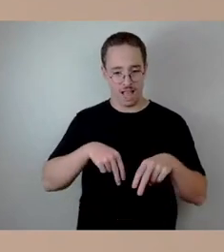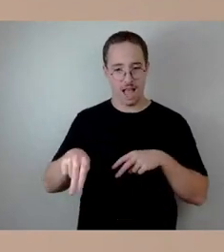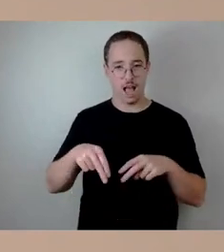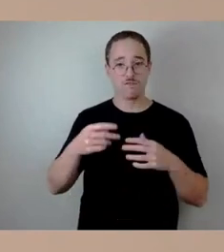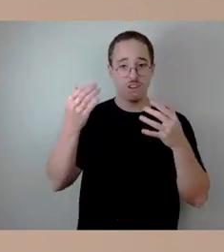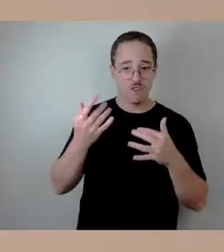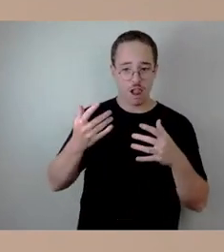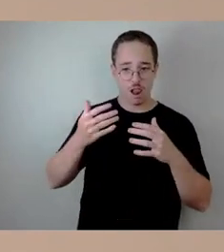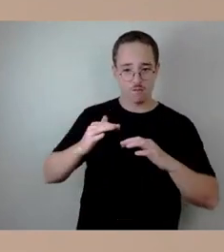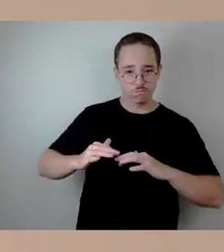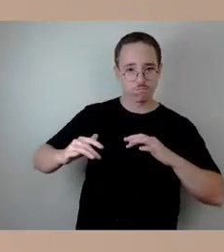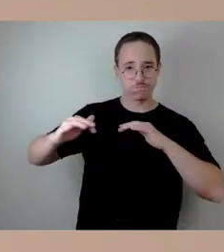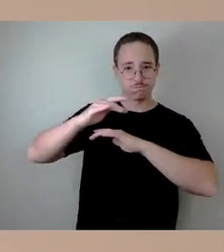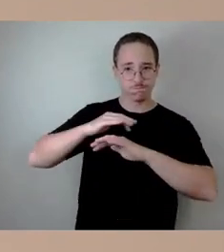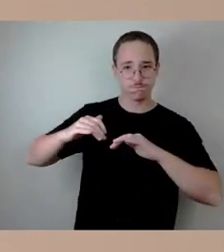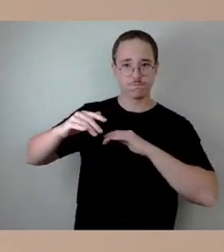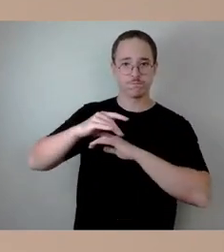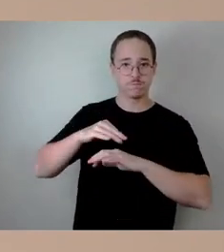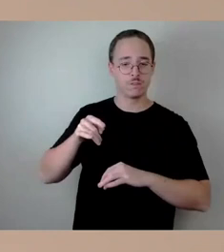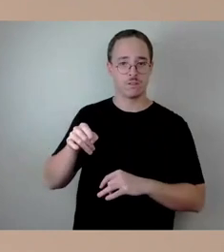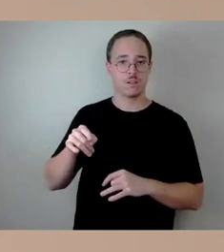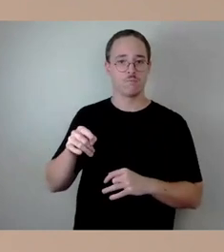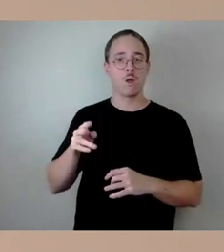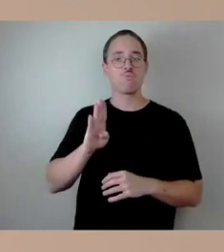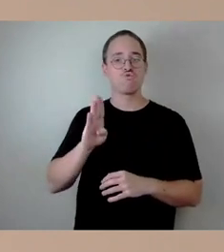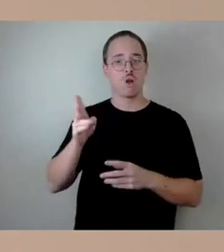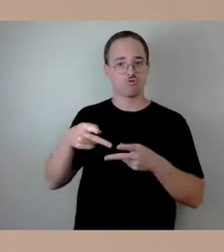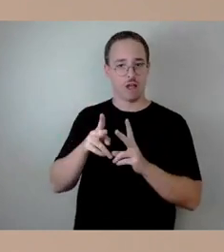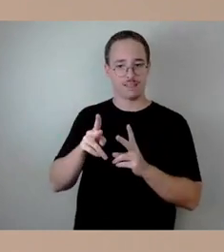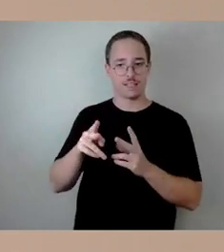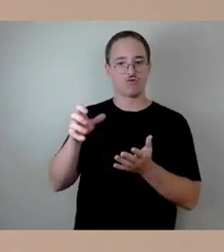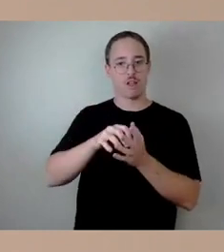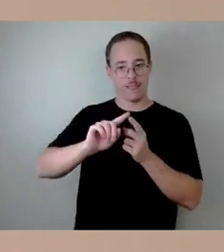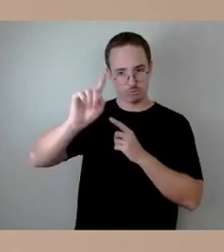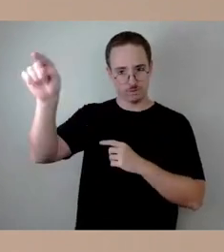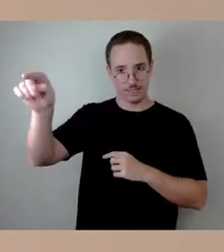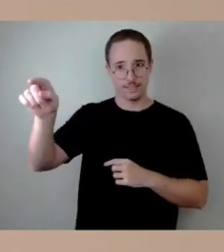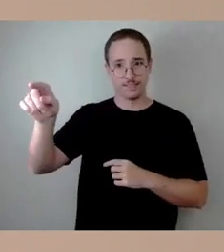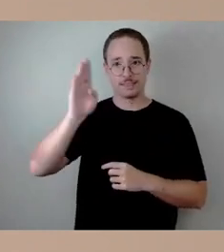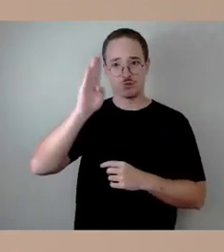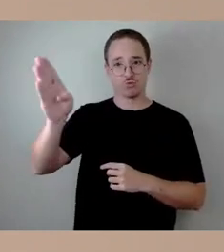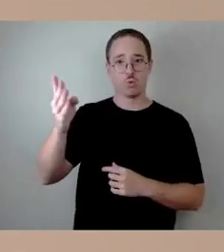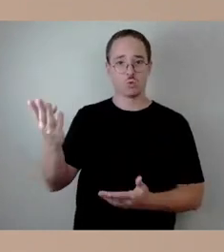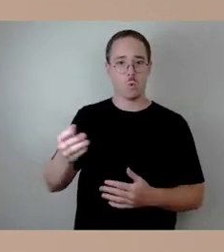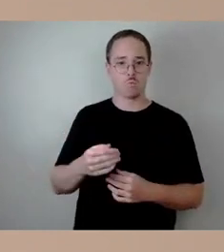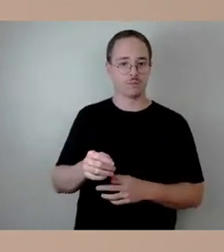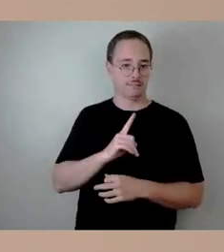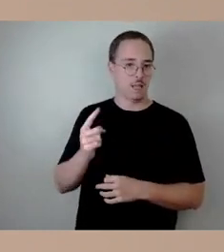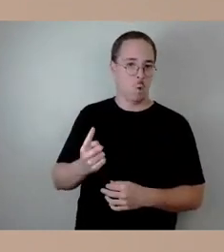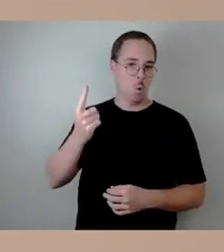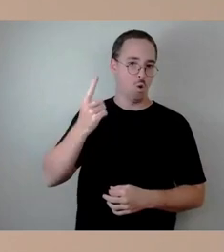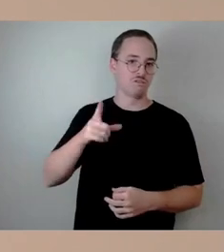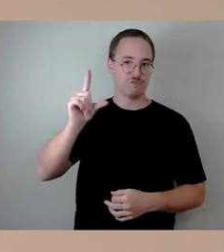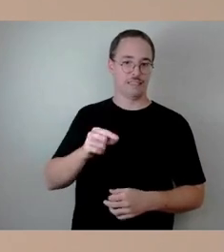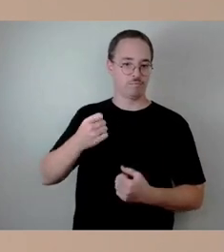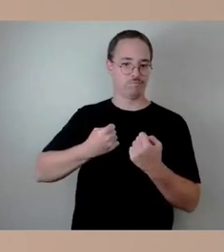der Haltestelle der Bühnerstraße in Stadtauswärtiger Richtung nicht sehr hoch. Das ist ja auch der Hintergrund, wo wir gesagt haben, das geht